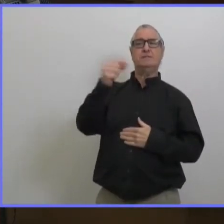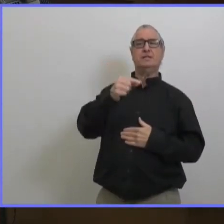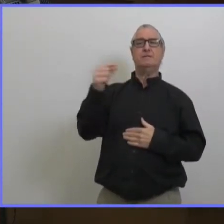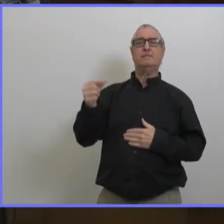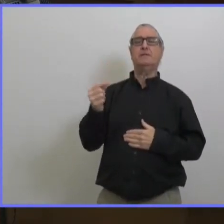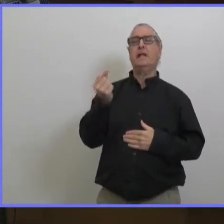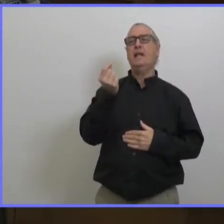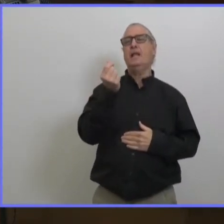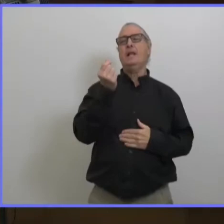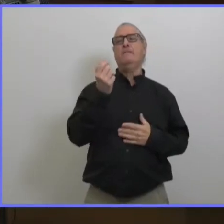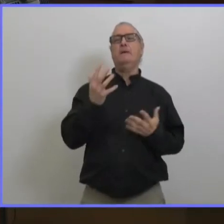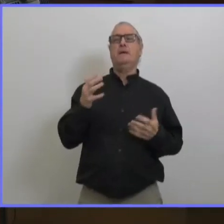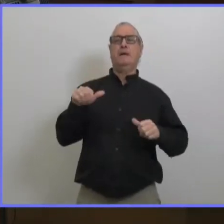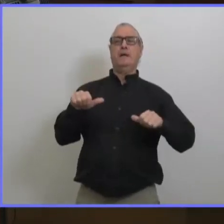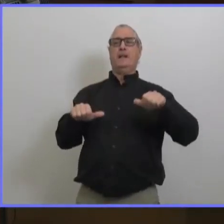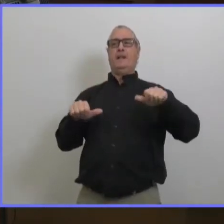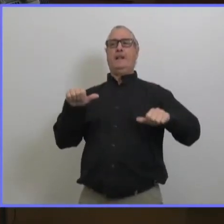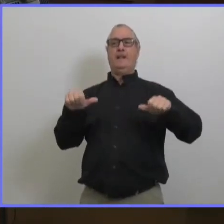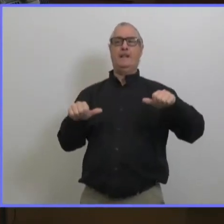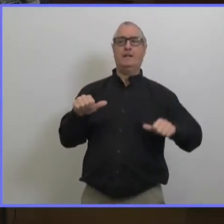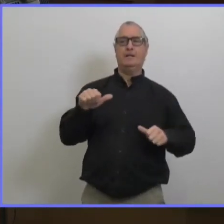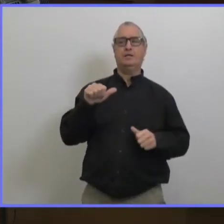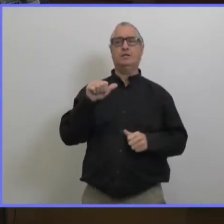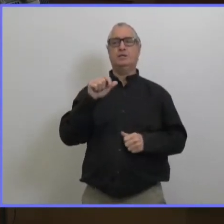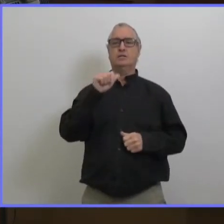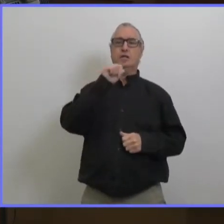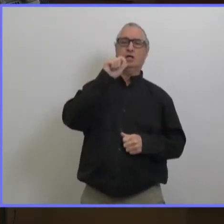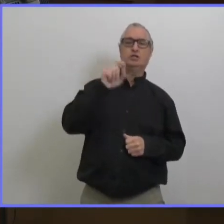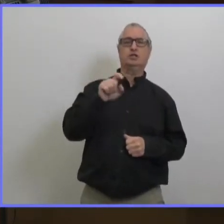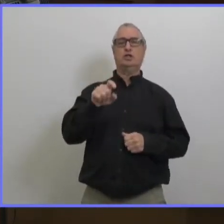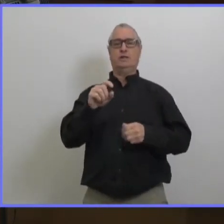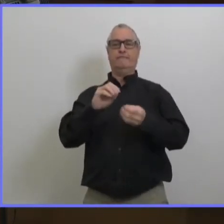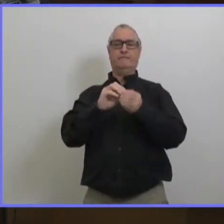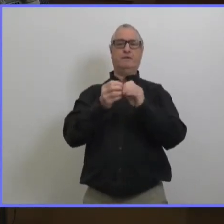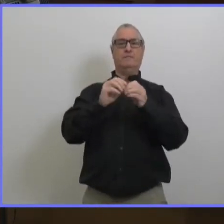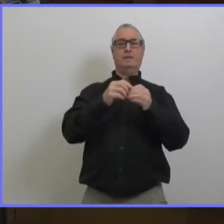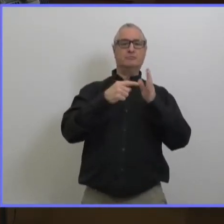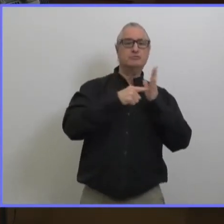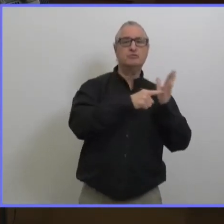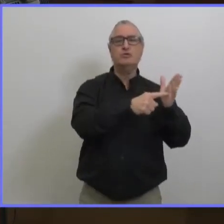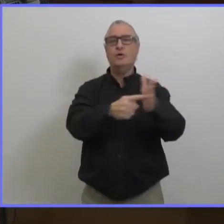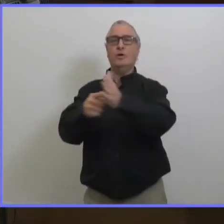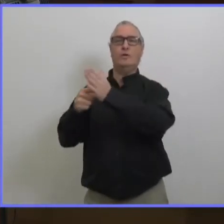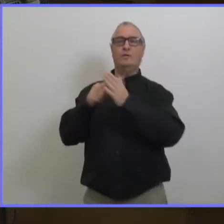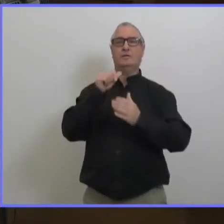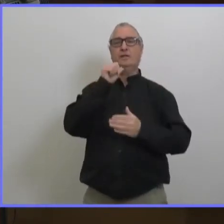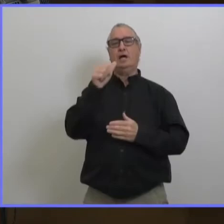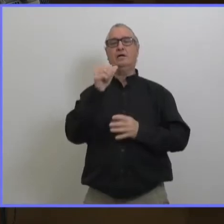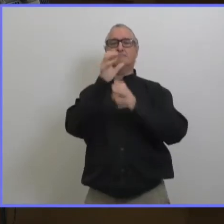il nous faut être prudent du winnipeg scott